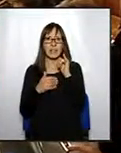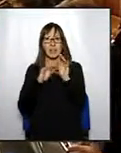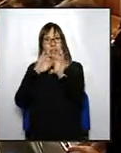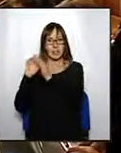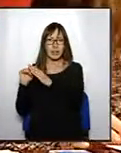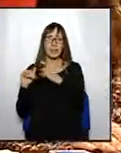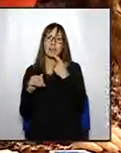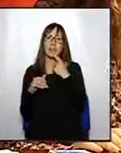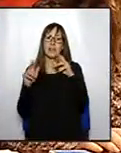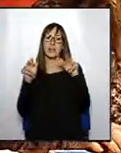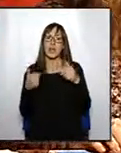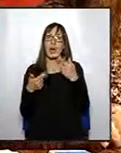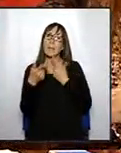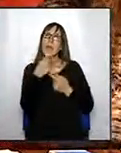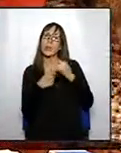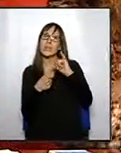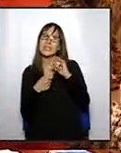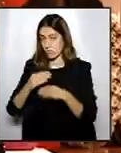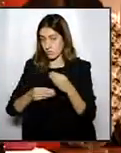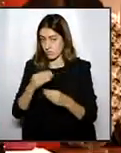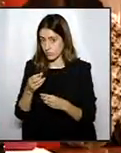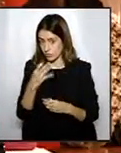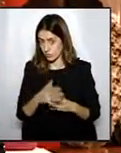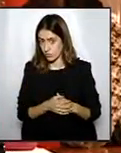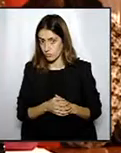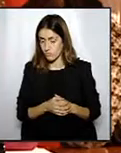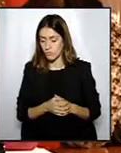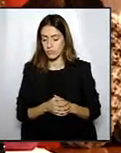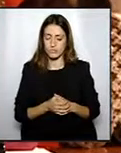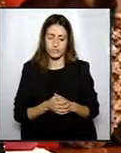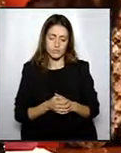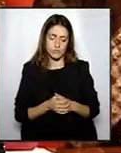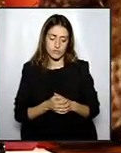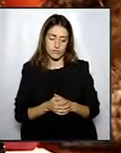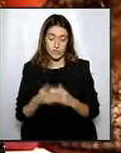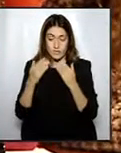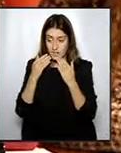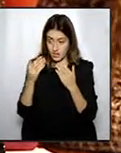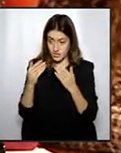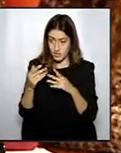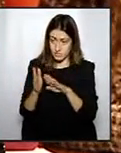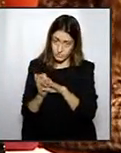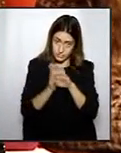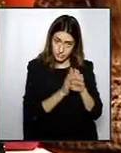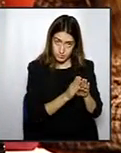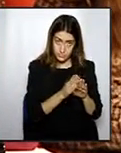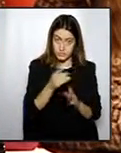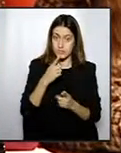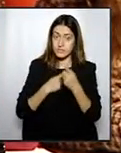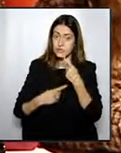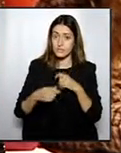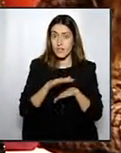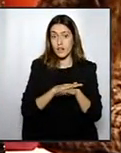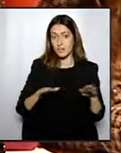passem a les preguntes i als pregs. Moltes gràcies. Passem a les preguntes del grup de